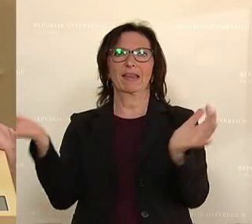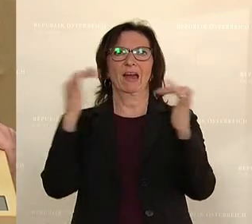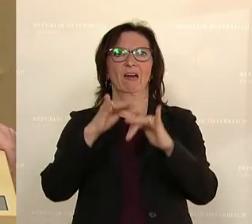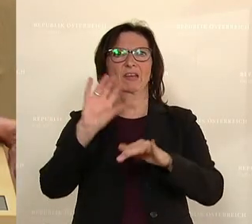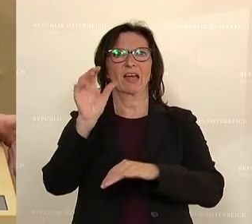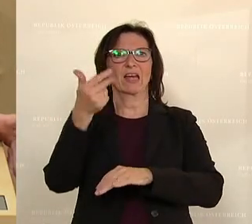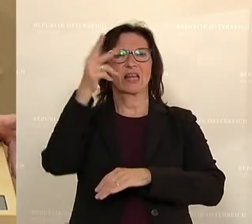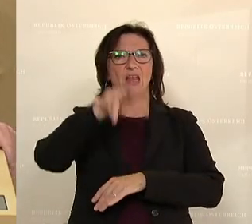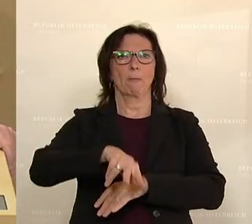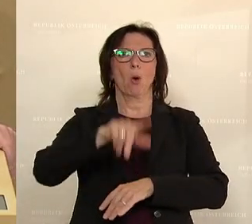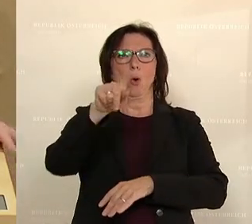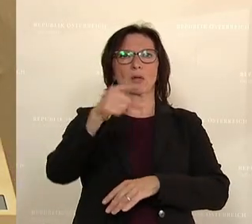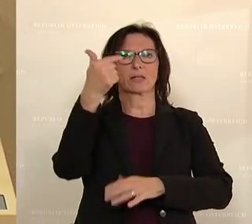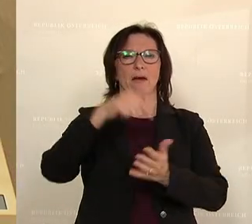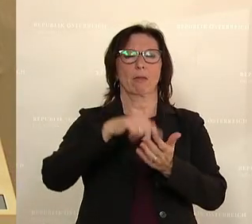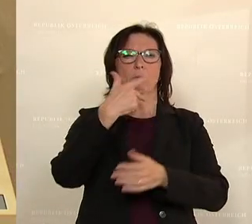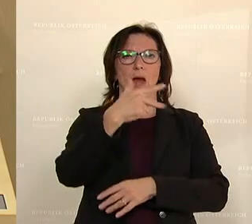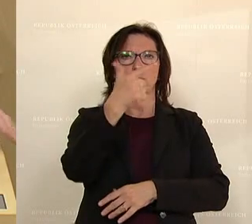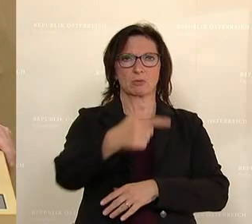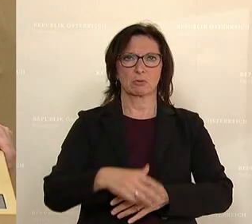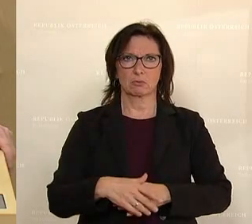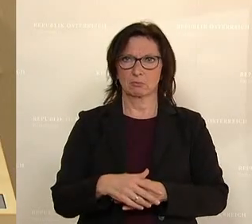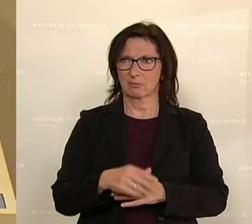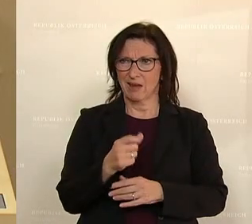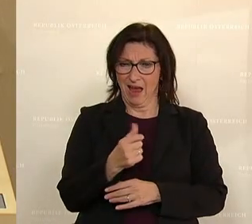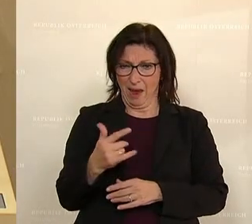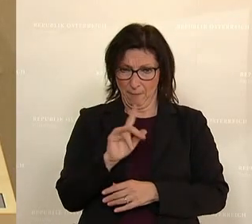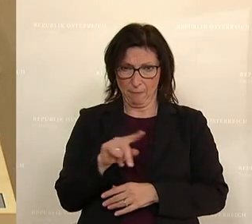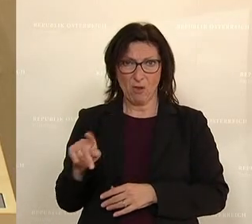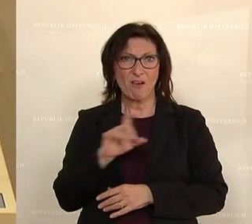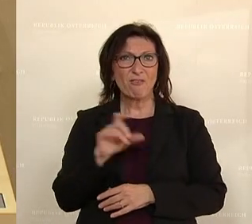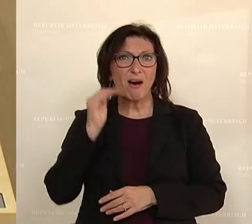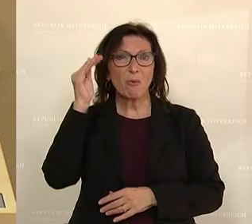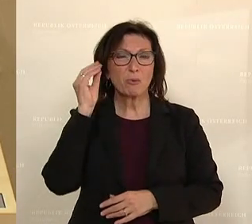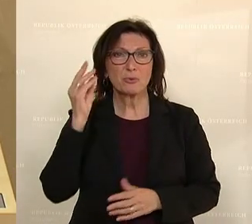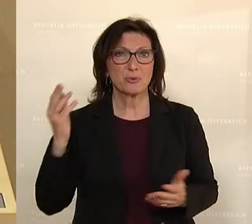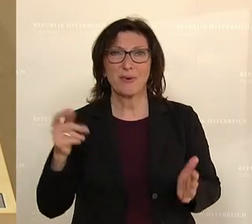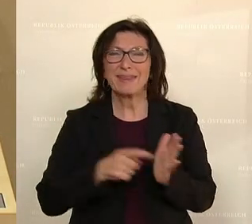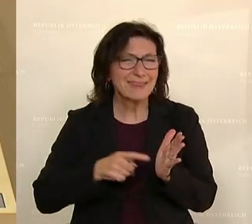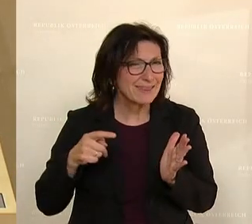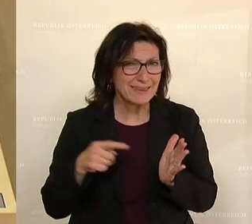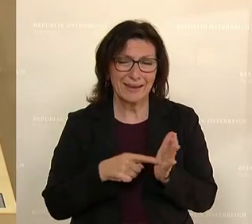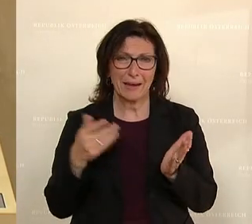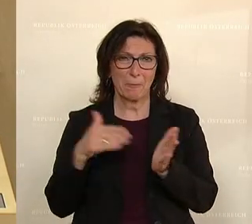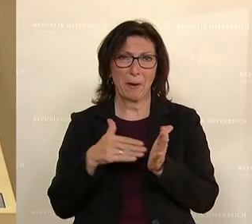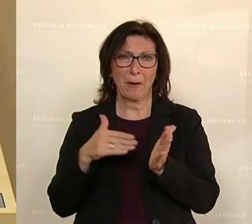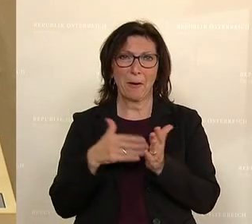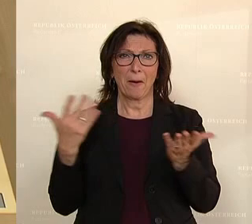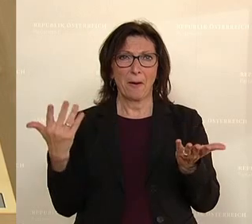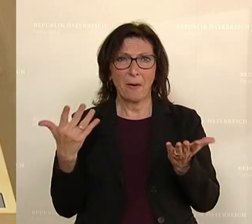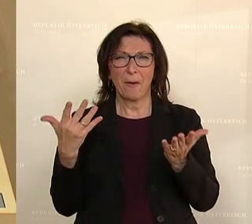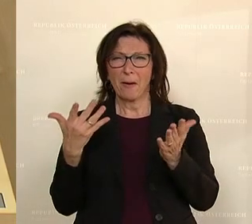statt. Das heißt, nur wenige Monate, die Fachhochschulen brauchen aber dringend eine Guidance.